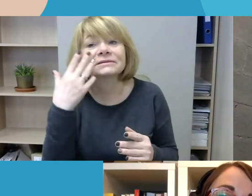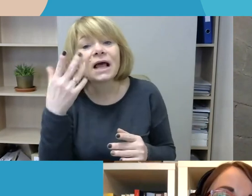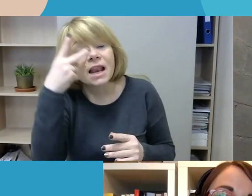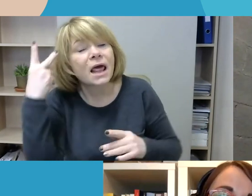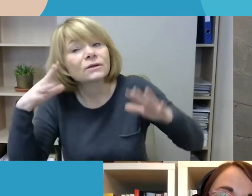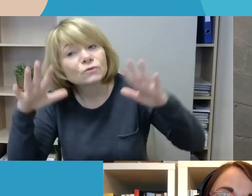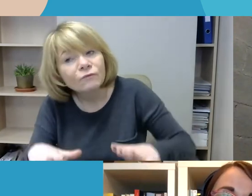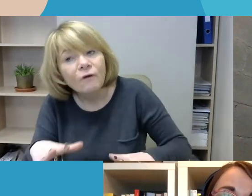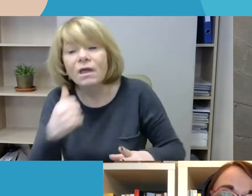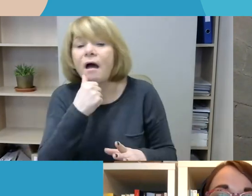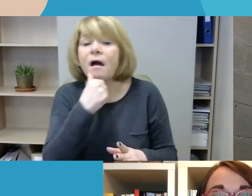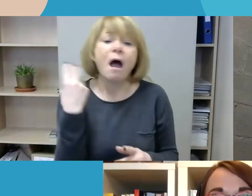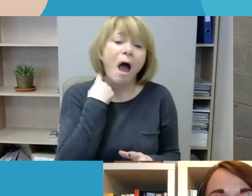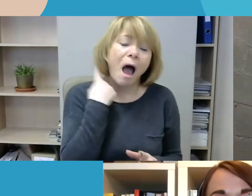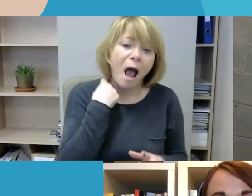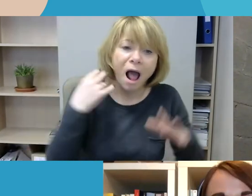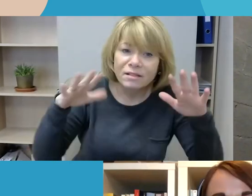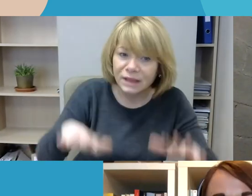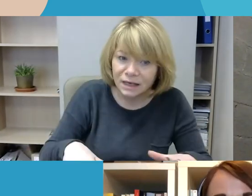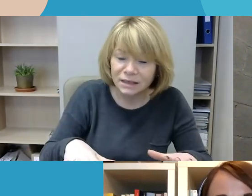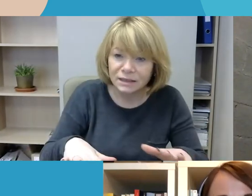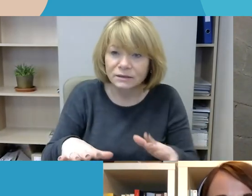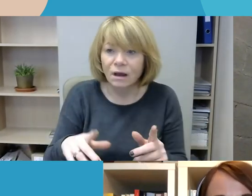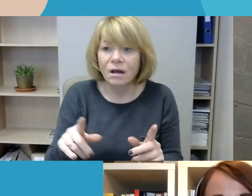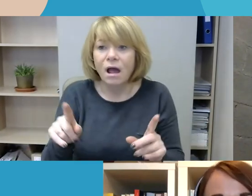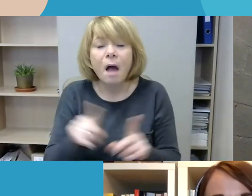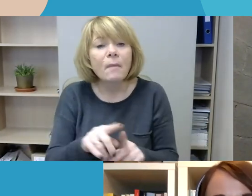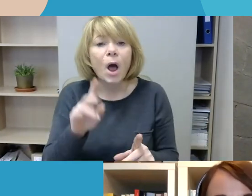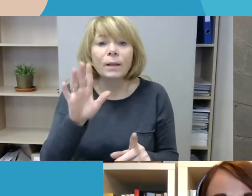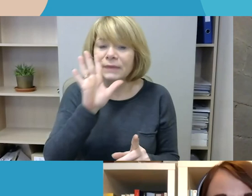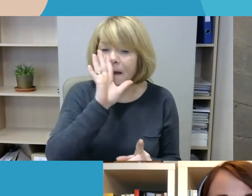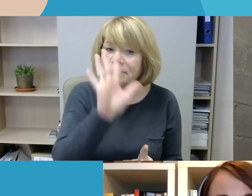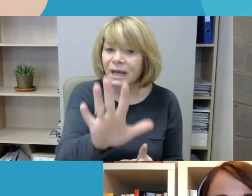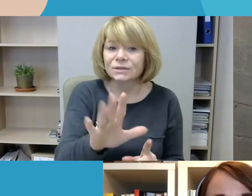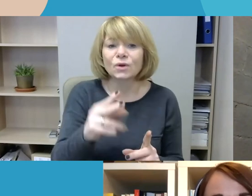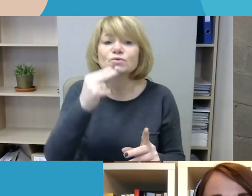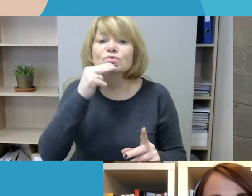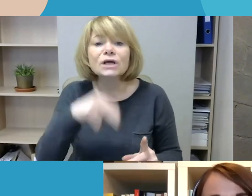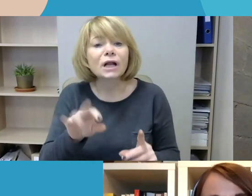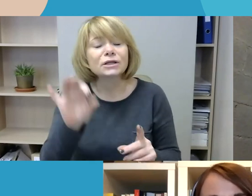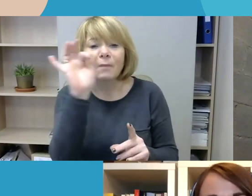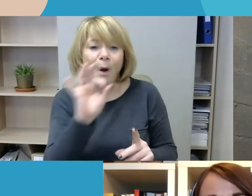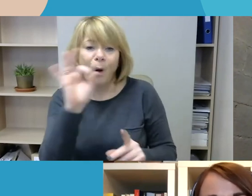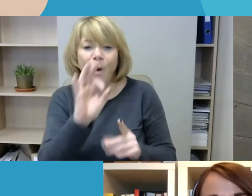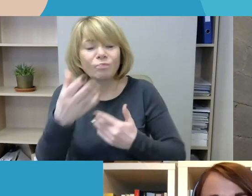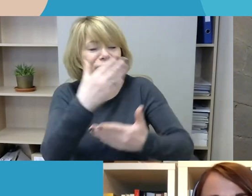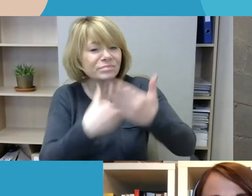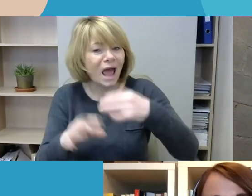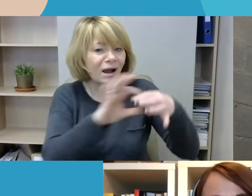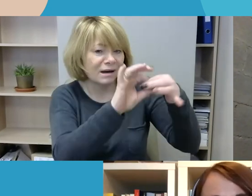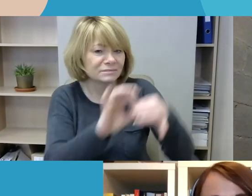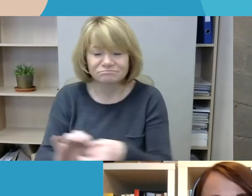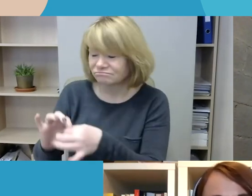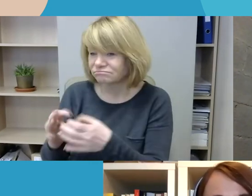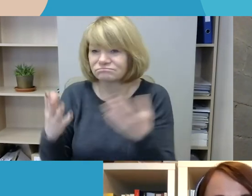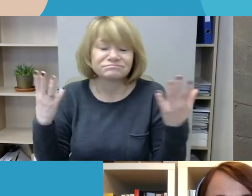karalystėje, ne visai yra atpažįstami neapykantos nusikaltimai dėl negalios, tarkim, nes dažniausiai traktuojama, kad jeigu yra